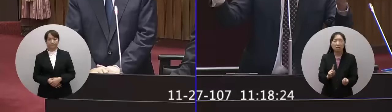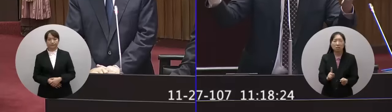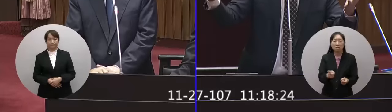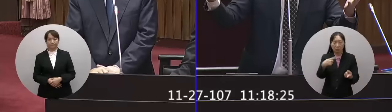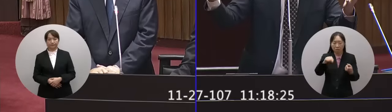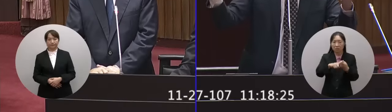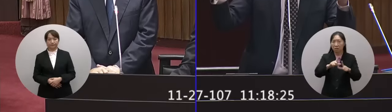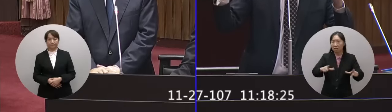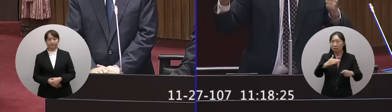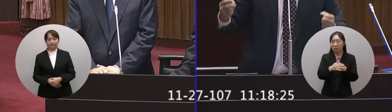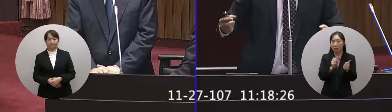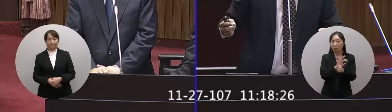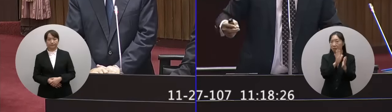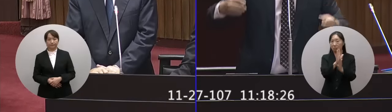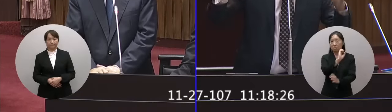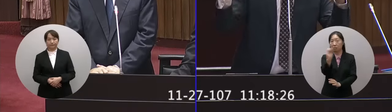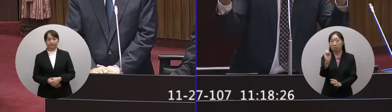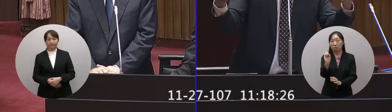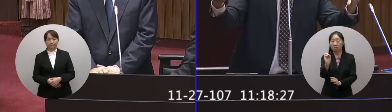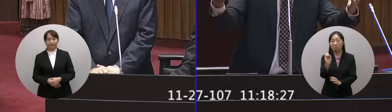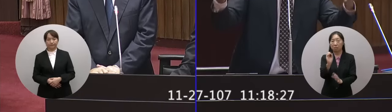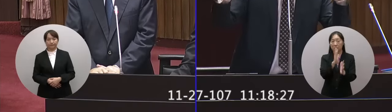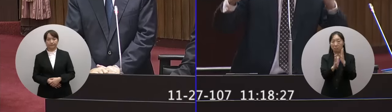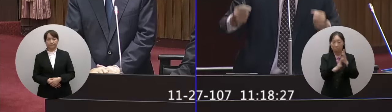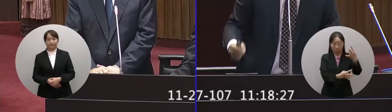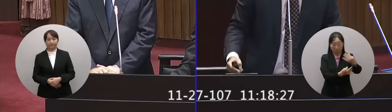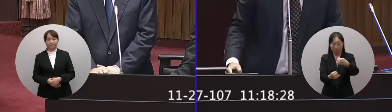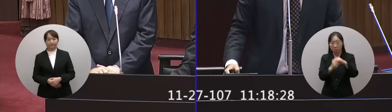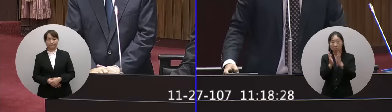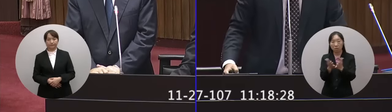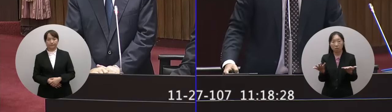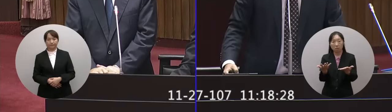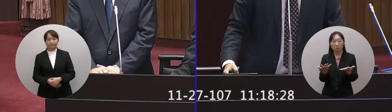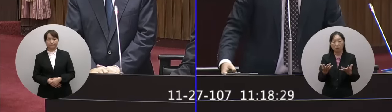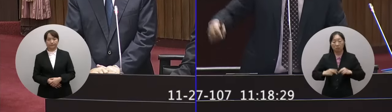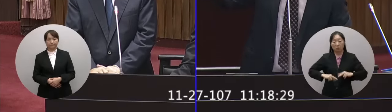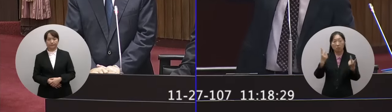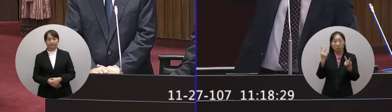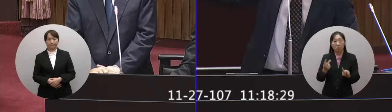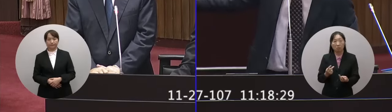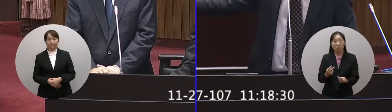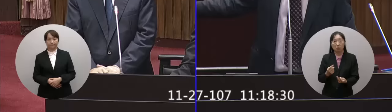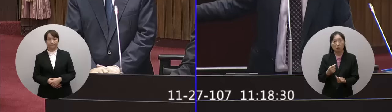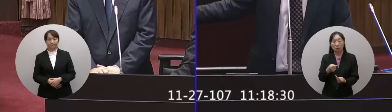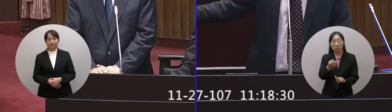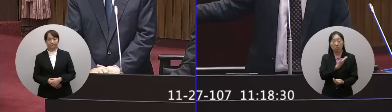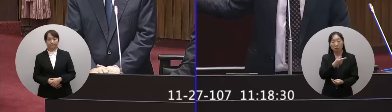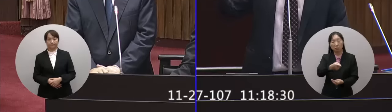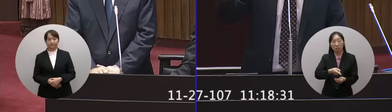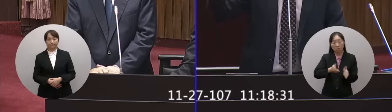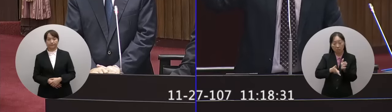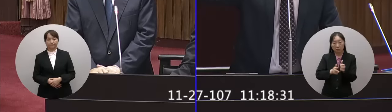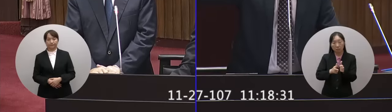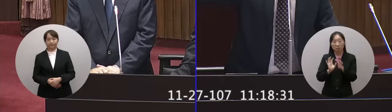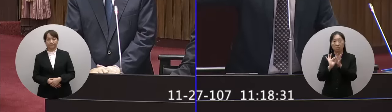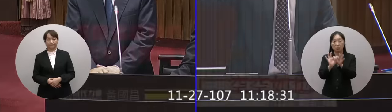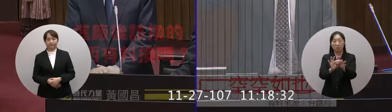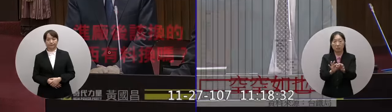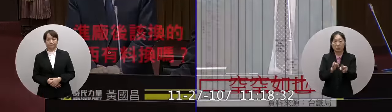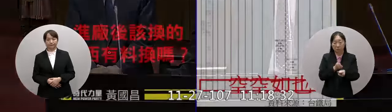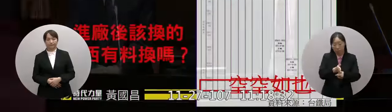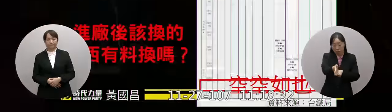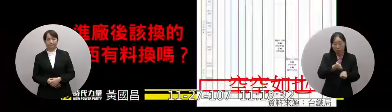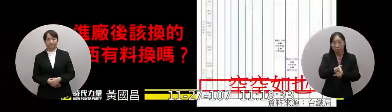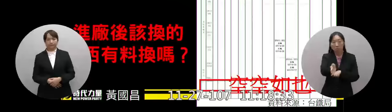該做的大保養不做排定的時程可以不要搞讓這些車子繼續在軌道